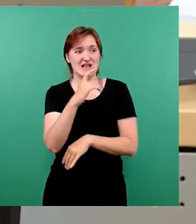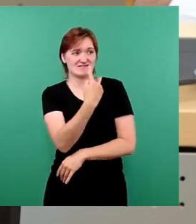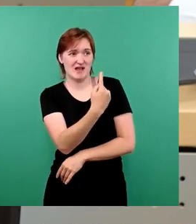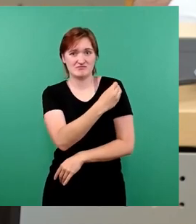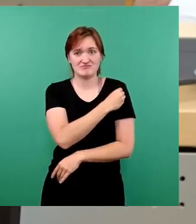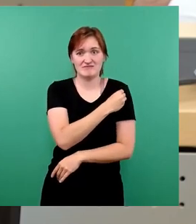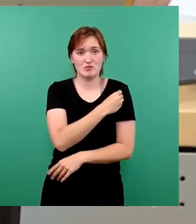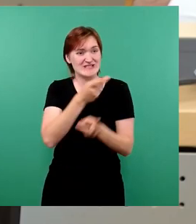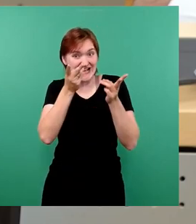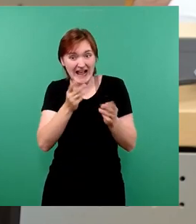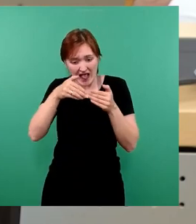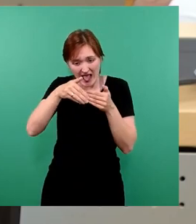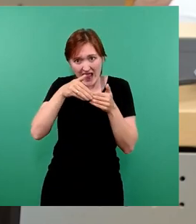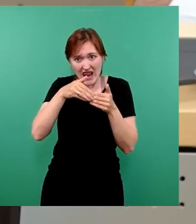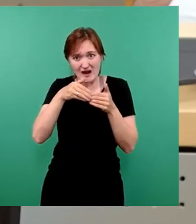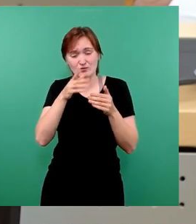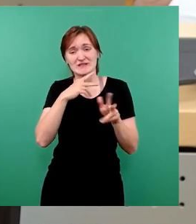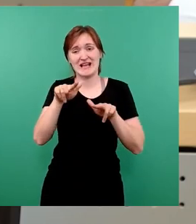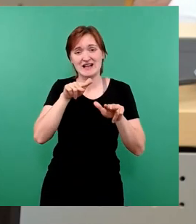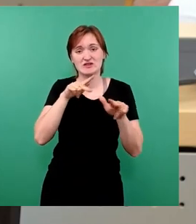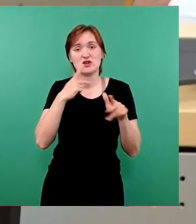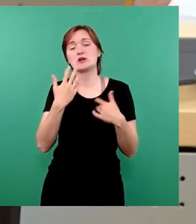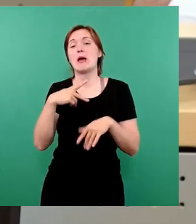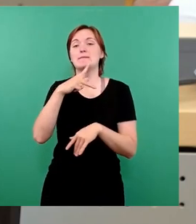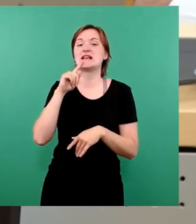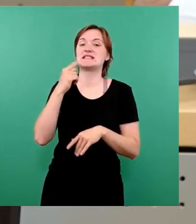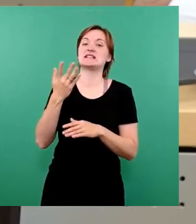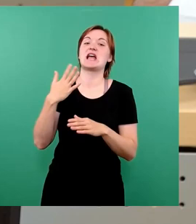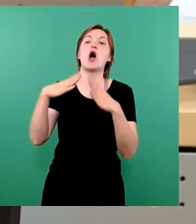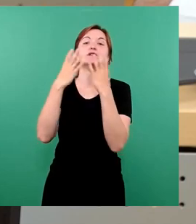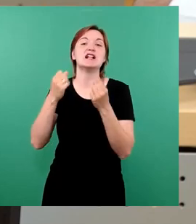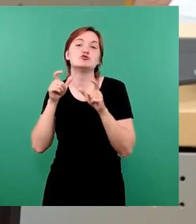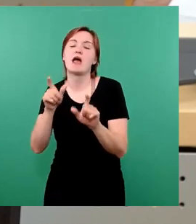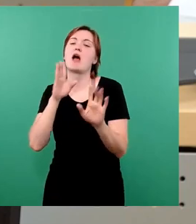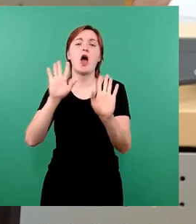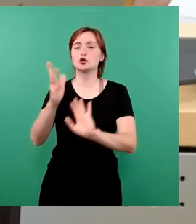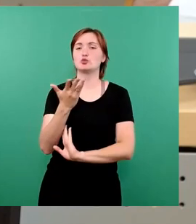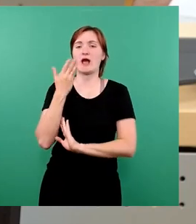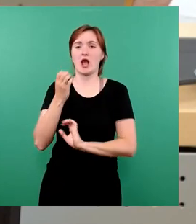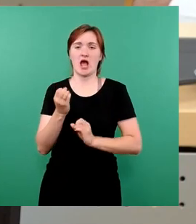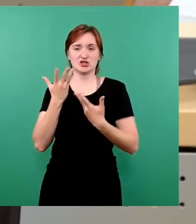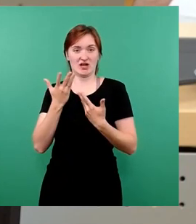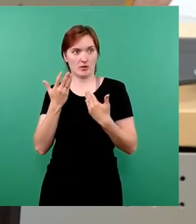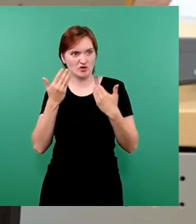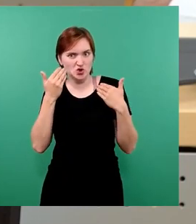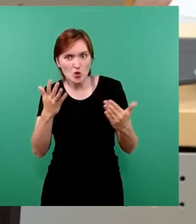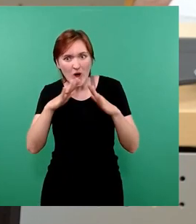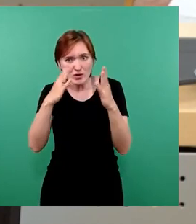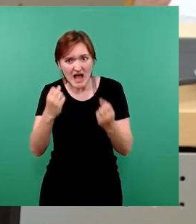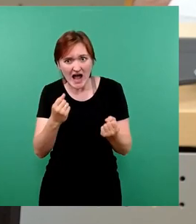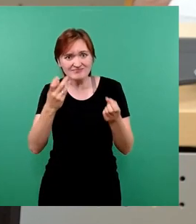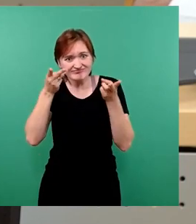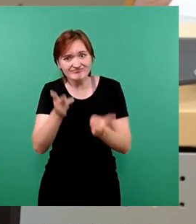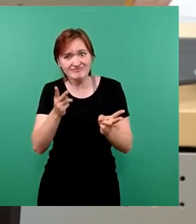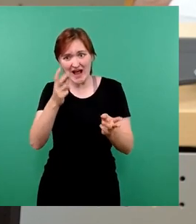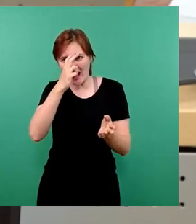reagieren, Peter, Haushaltssperre nicht überraschend, dann frage ich mich, wie man den Haushalt beschließen könnte. Aber kommen wir